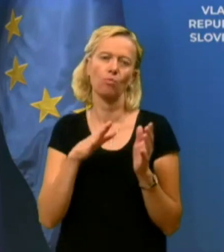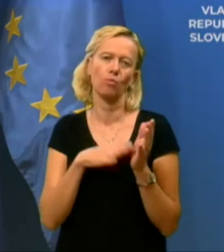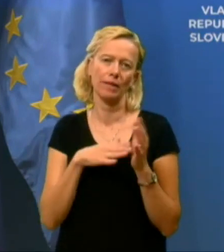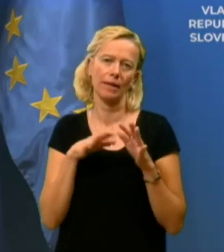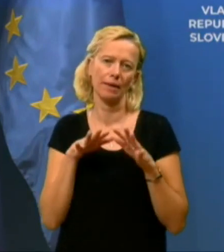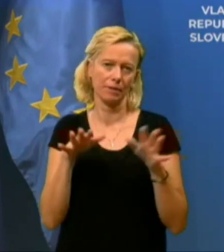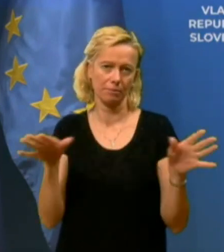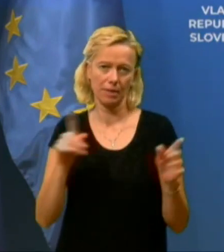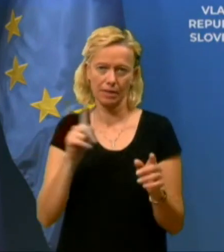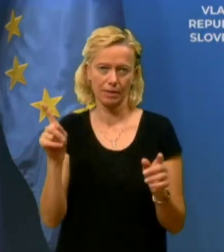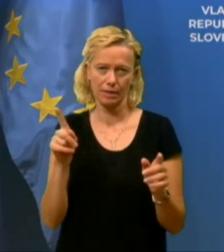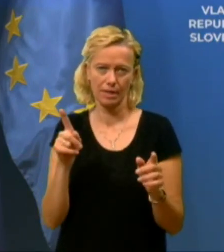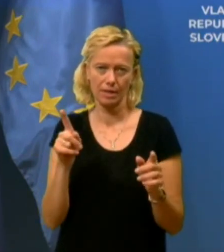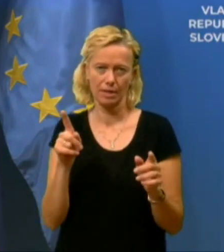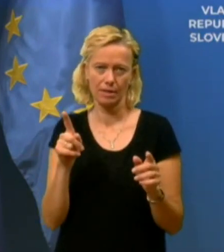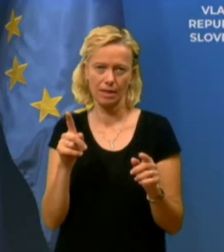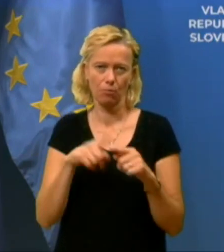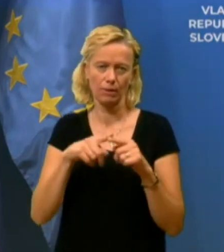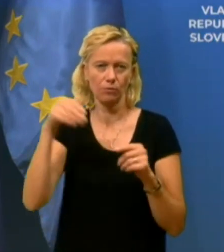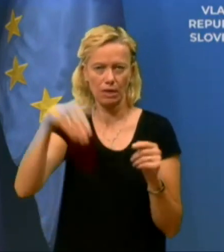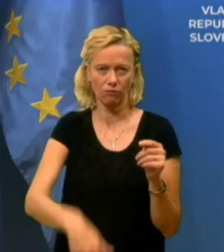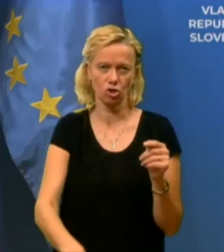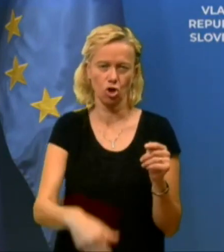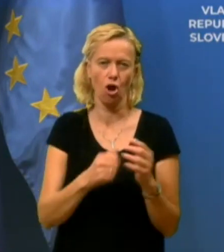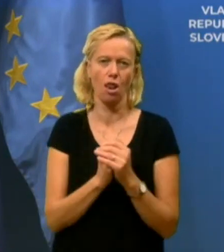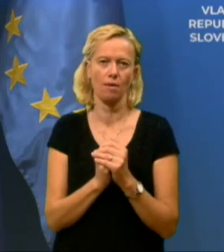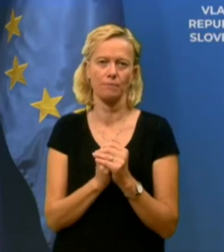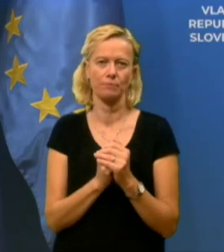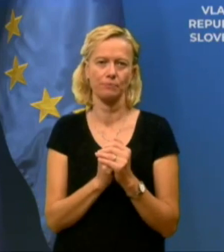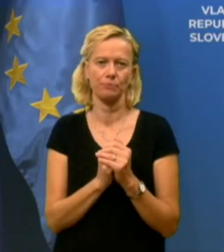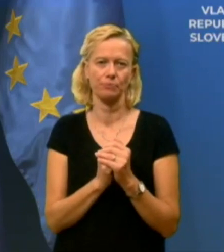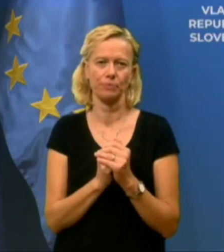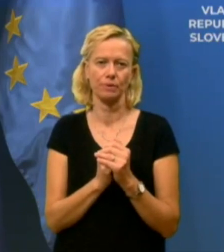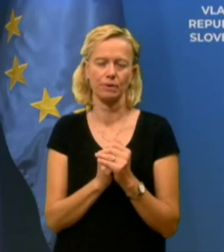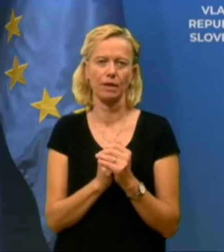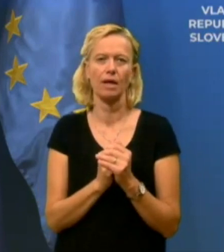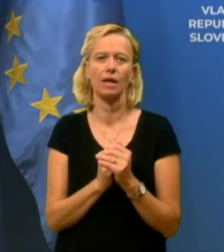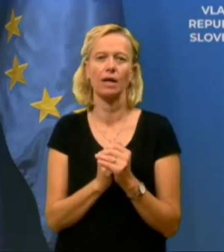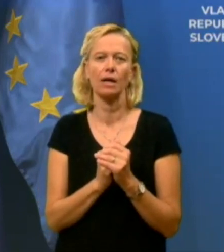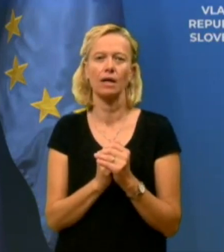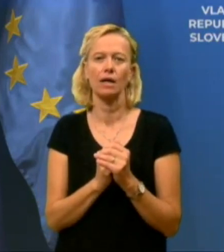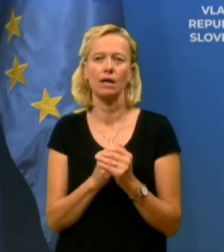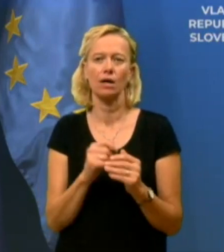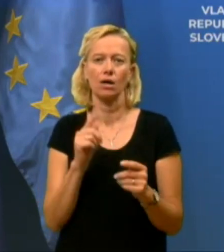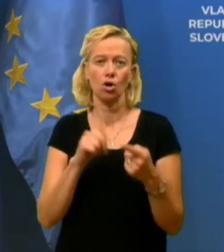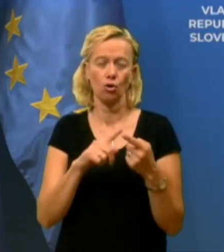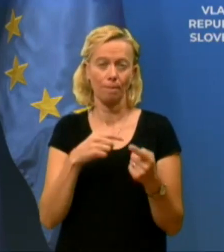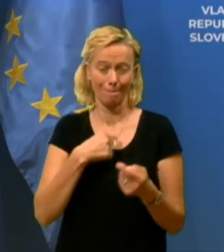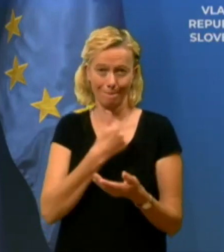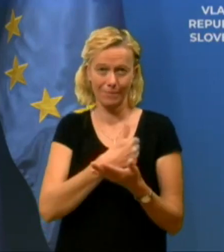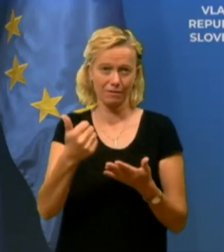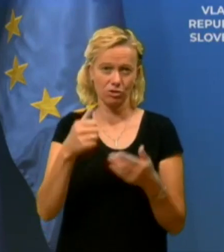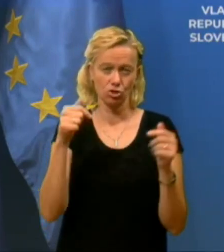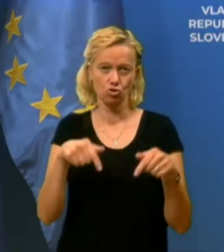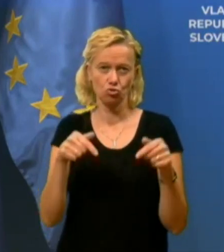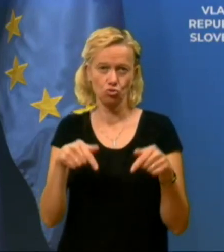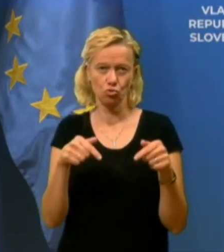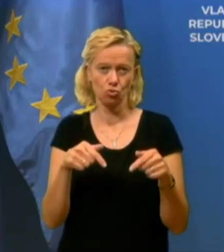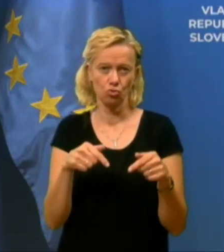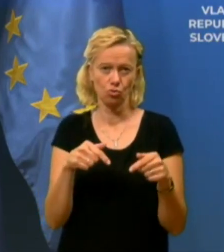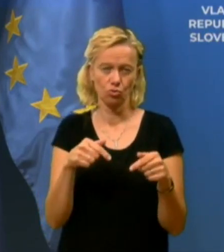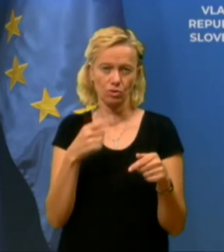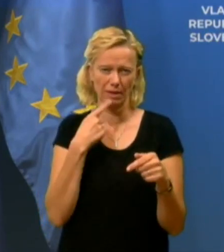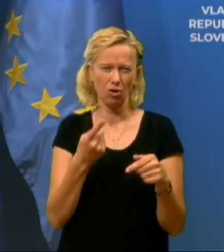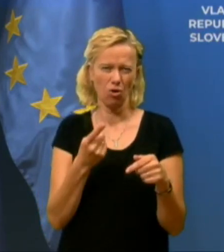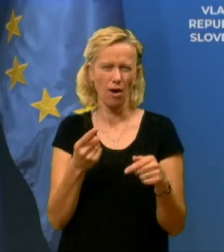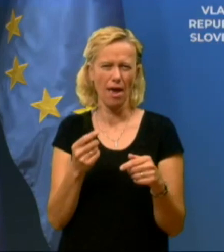To je tisti največji smisel. Na začetku, ko sem prvič bil tukajle, smo rekli, da epidemiološka